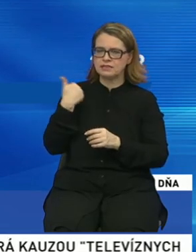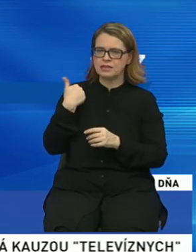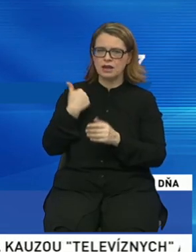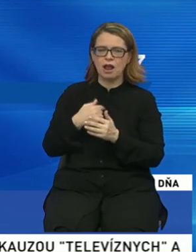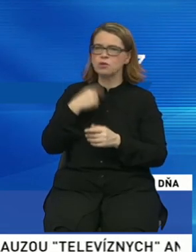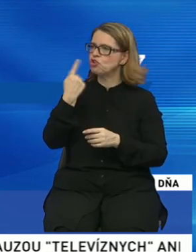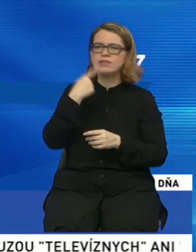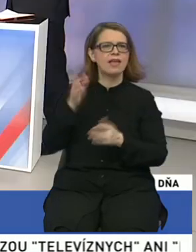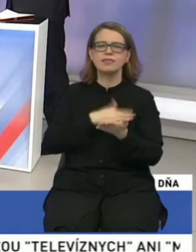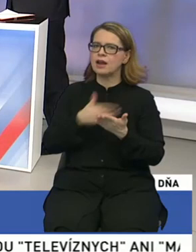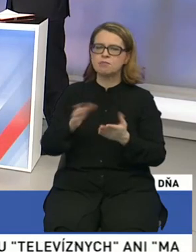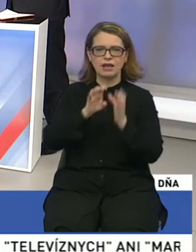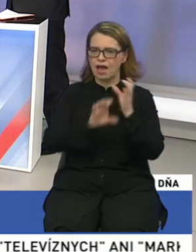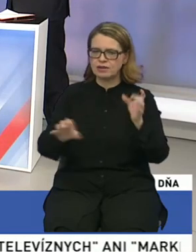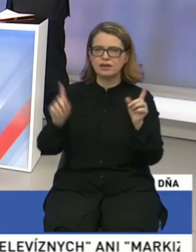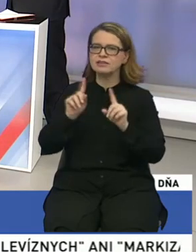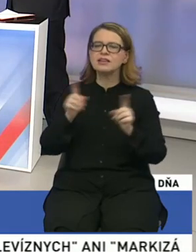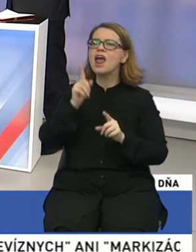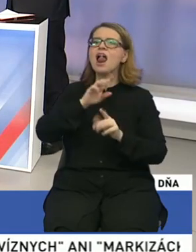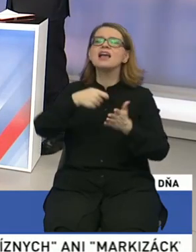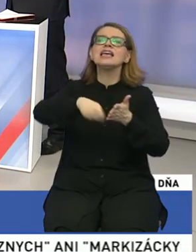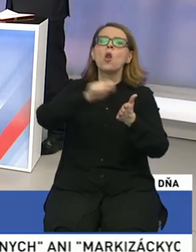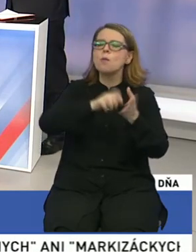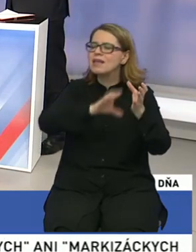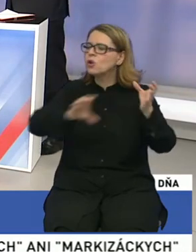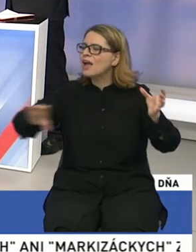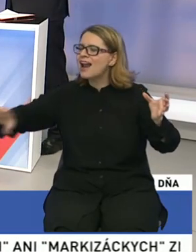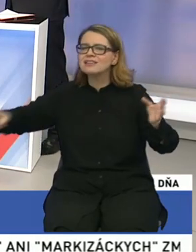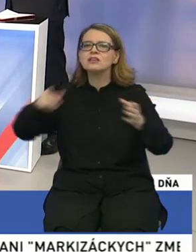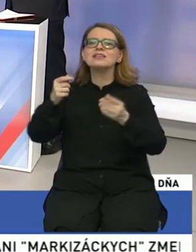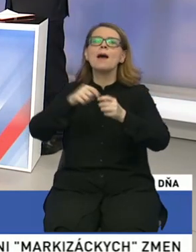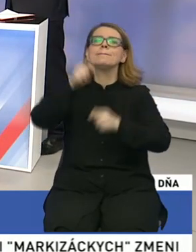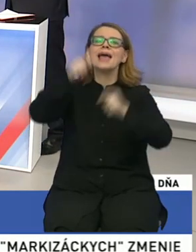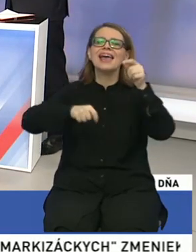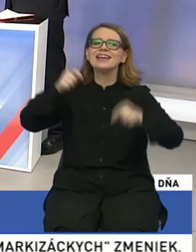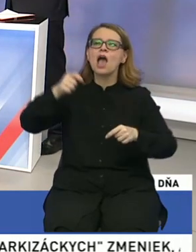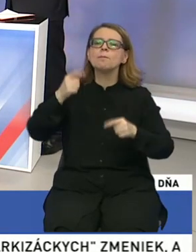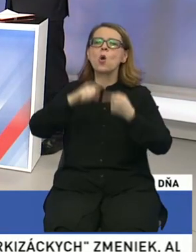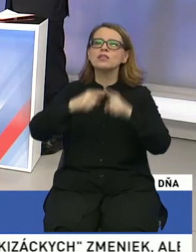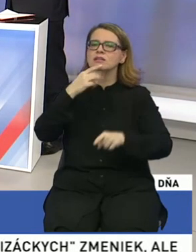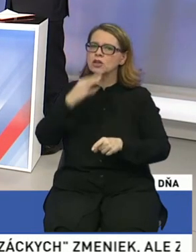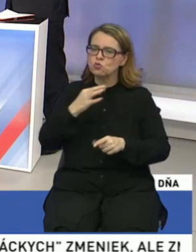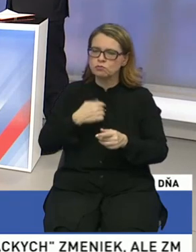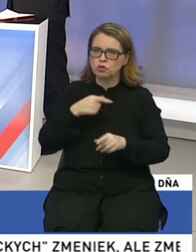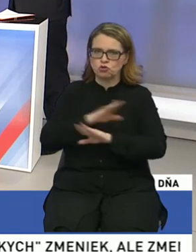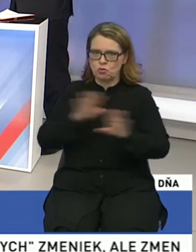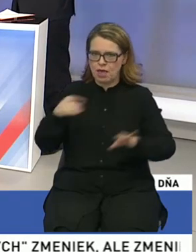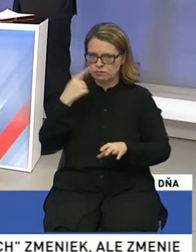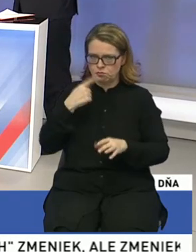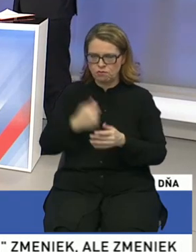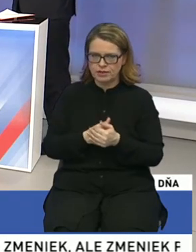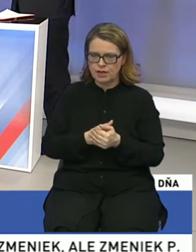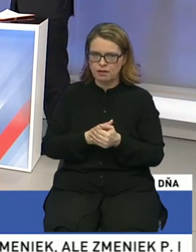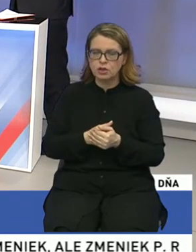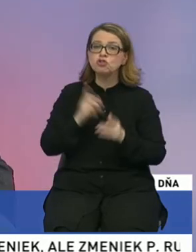kanalizácie. Ja som povedal, že nie v kilometroch kanalizácie sa merá politický úspech. To som len povedal. Samozrejme, že máme, a čo sa